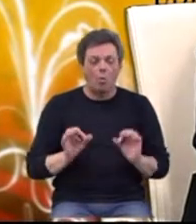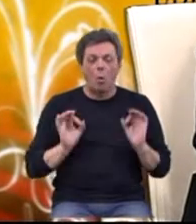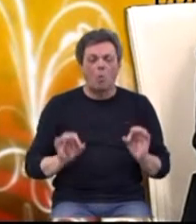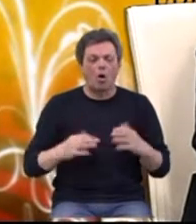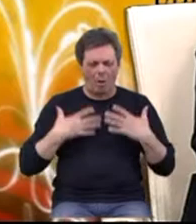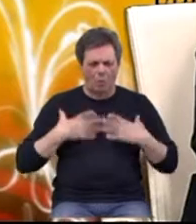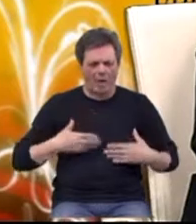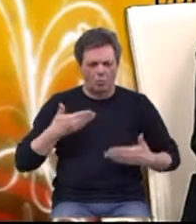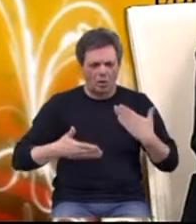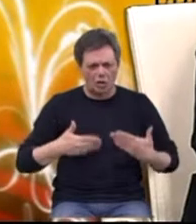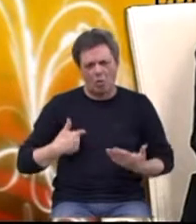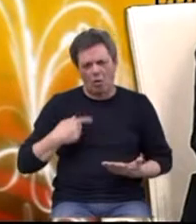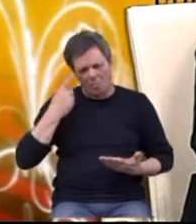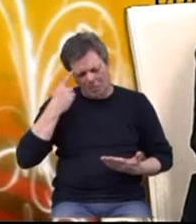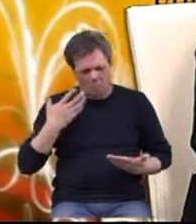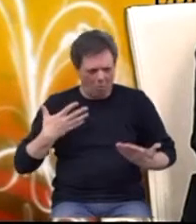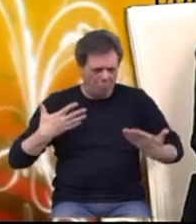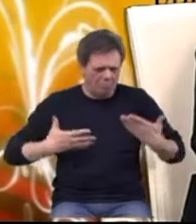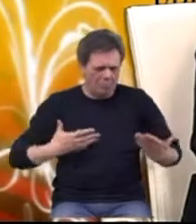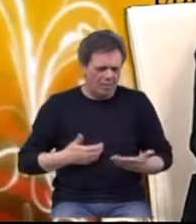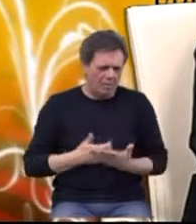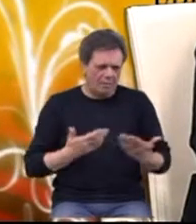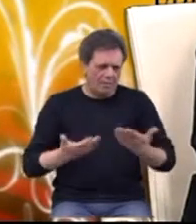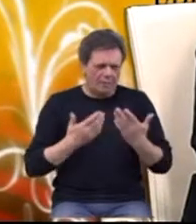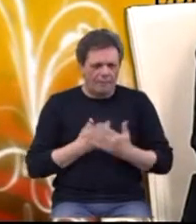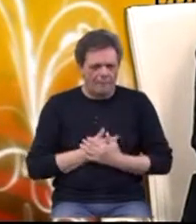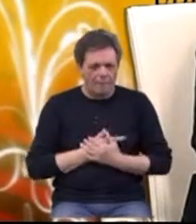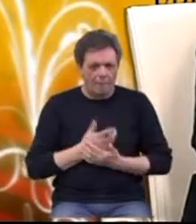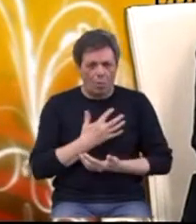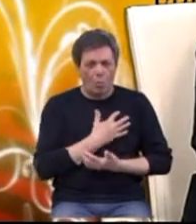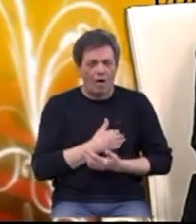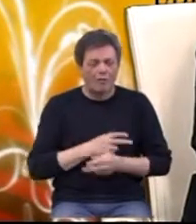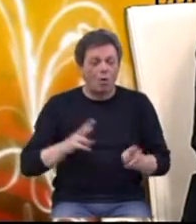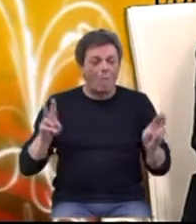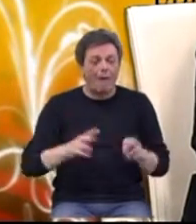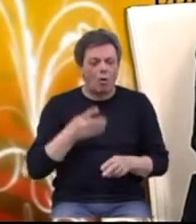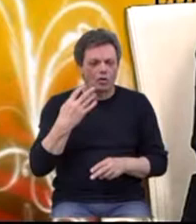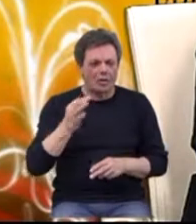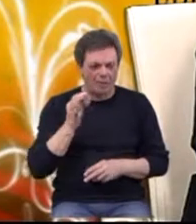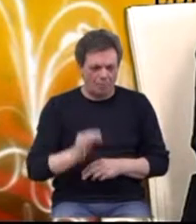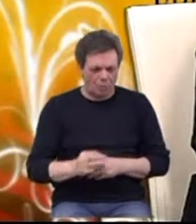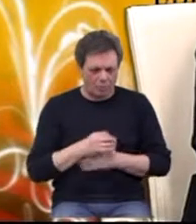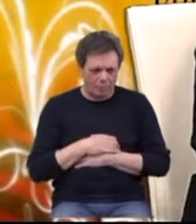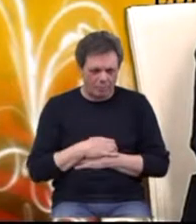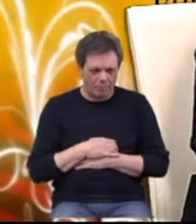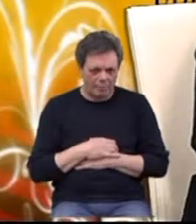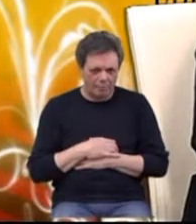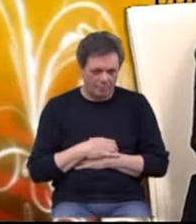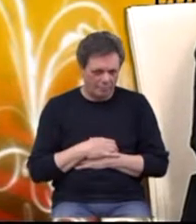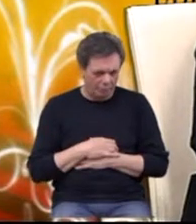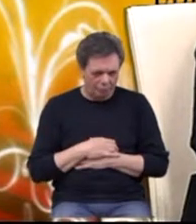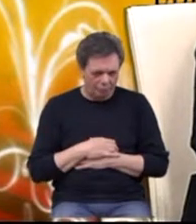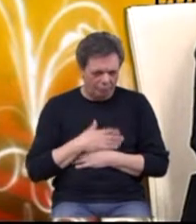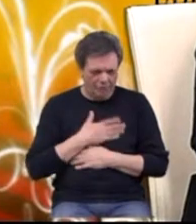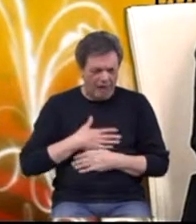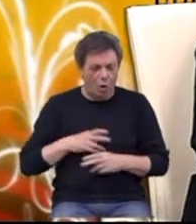težinu, ako njom smatramo bodi masi indeks do 25, pa to je u Hrvatskoj manje od 40% stanovnično. Zašto je to? Manje od 40